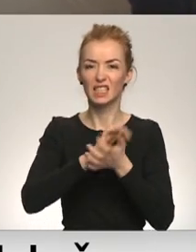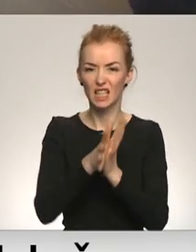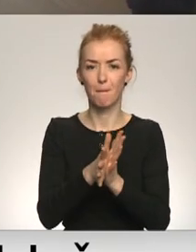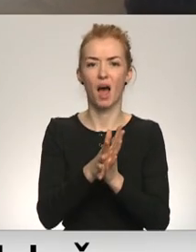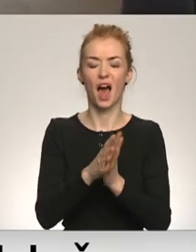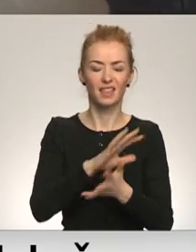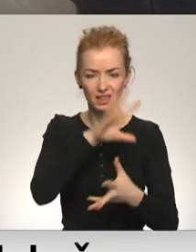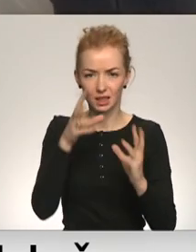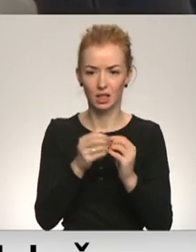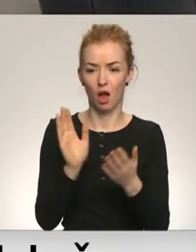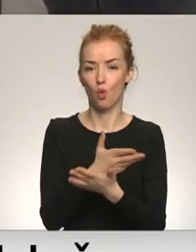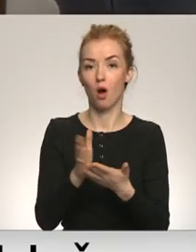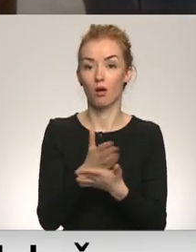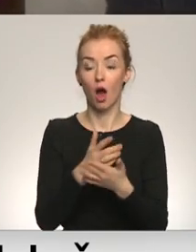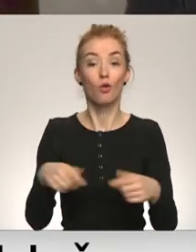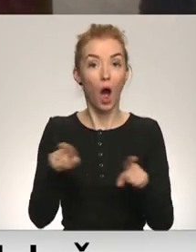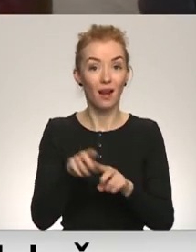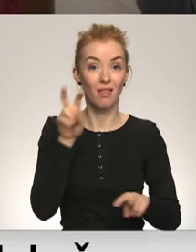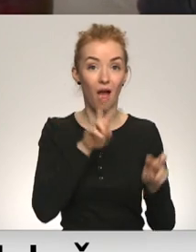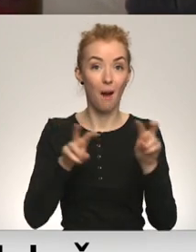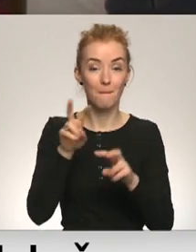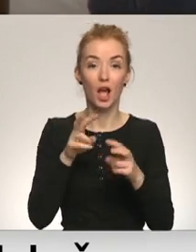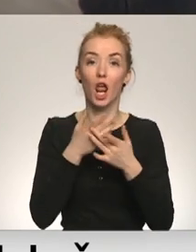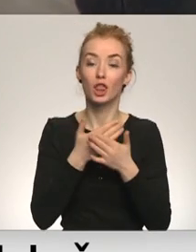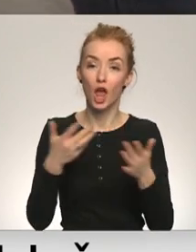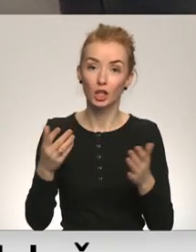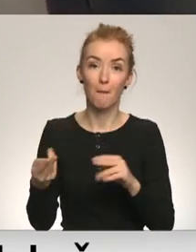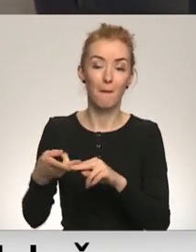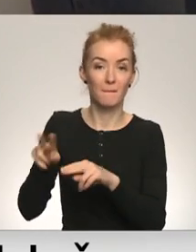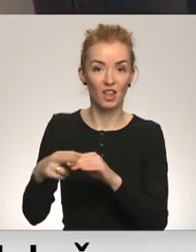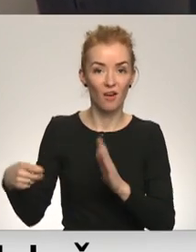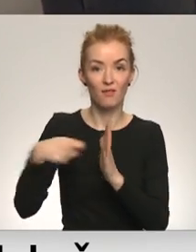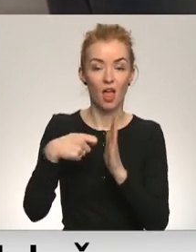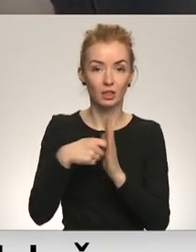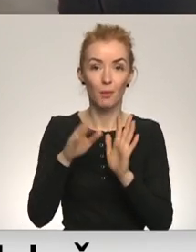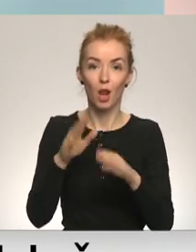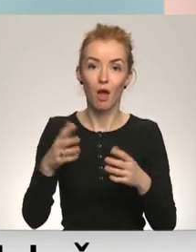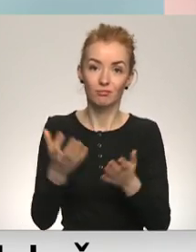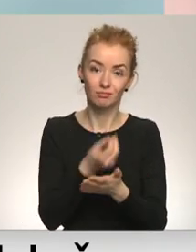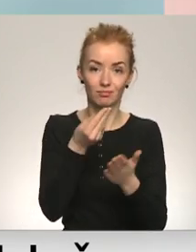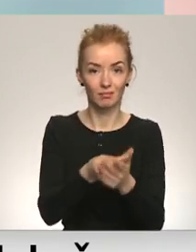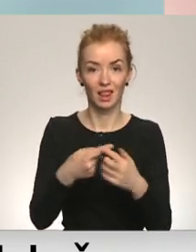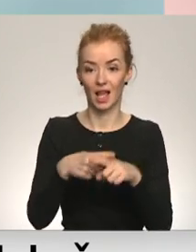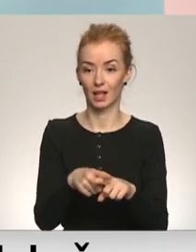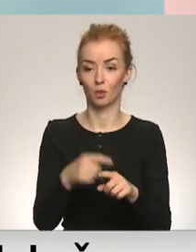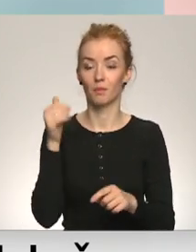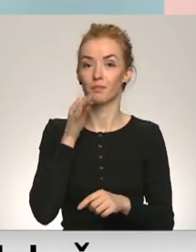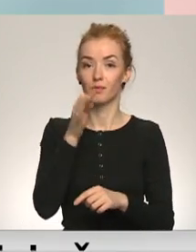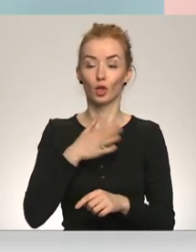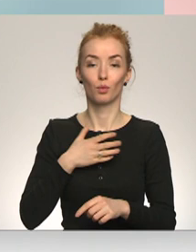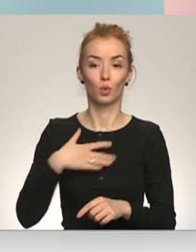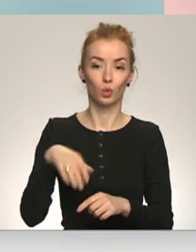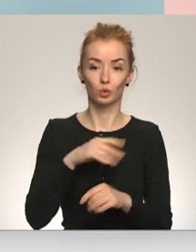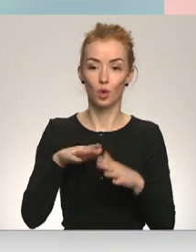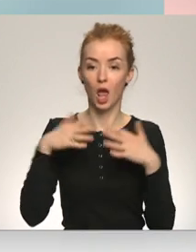jāsakārto, tāpat kā jārot finansējums dažādu tehnisko palīgu līdzekļu nodrošināšanai. Mūsu lielākā sāpa